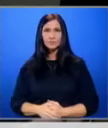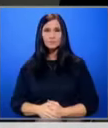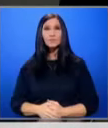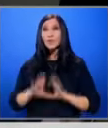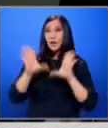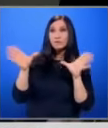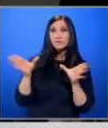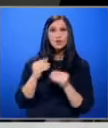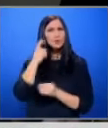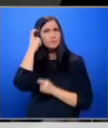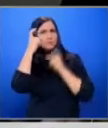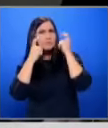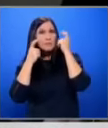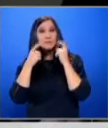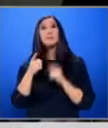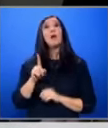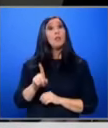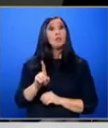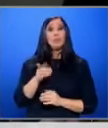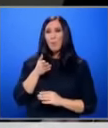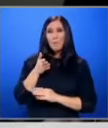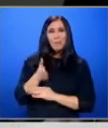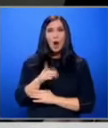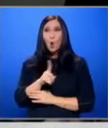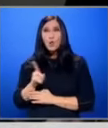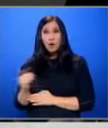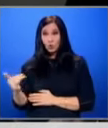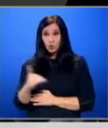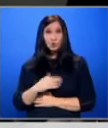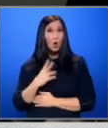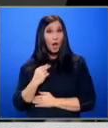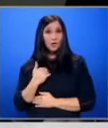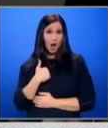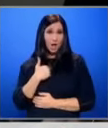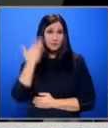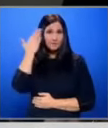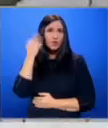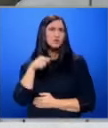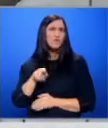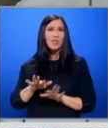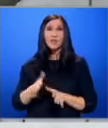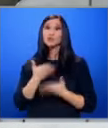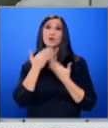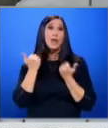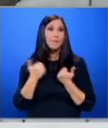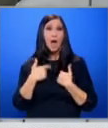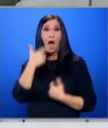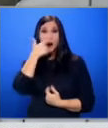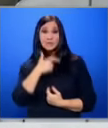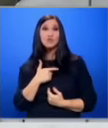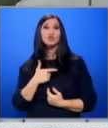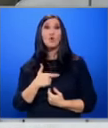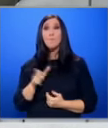Всички го премисляме, но пряко някой да е дошъл и да каже, аз съм виновен за това нещо. Аз лично